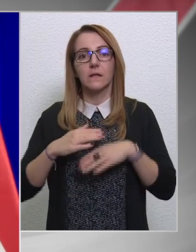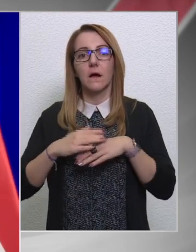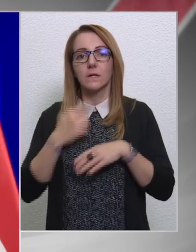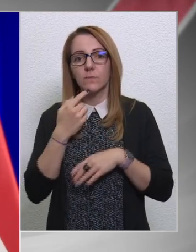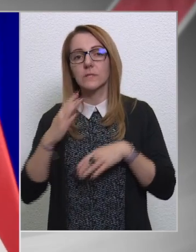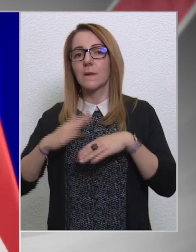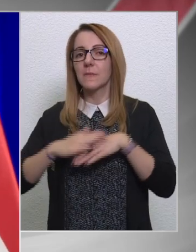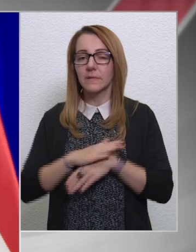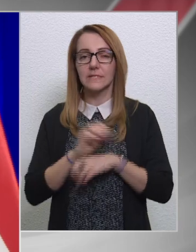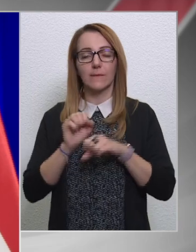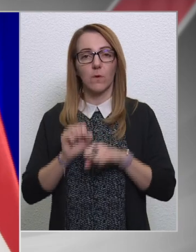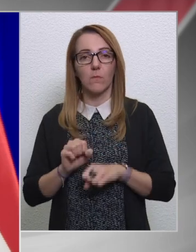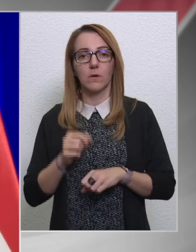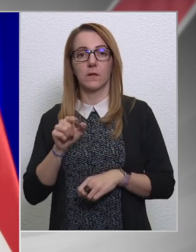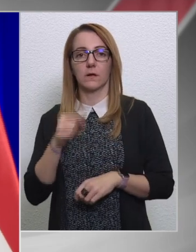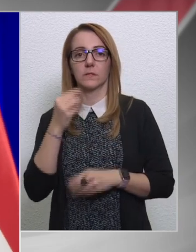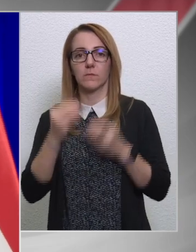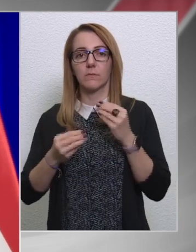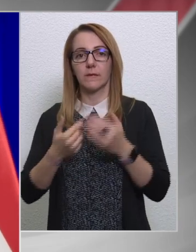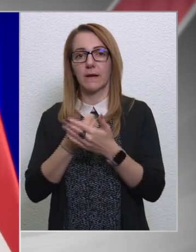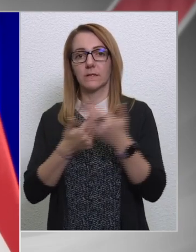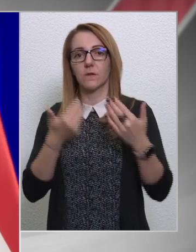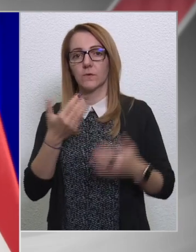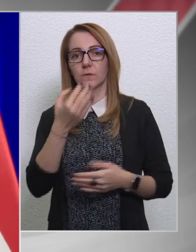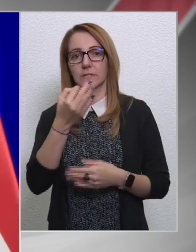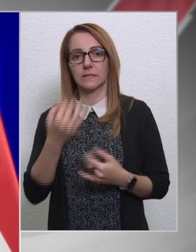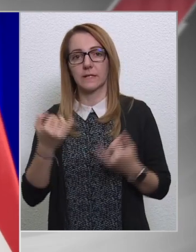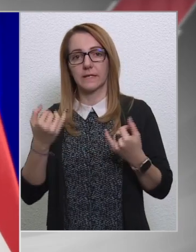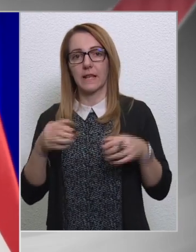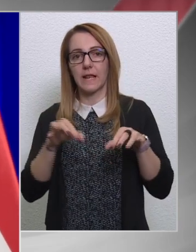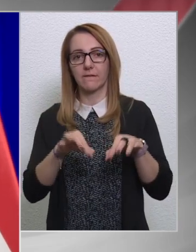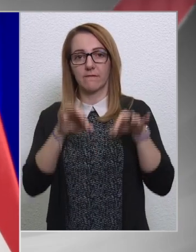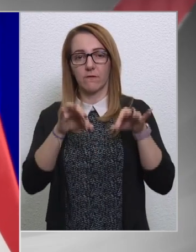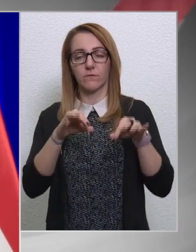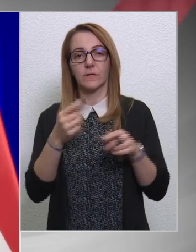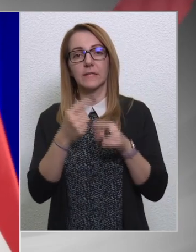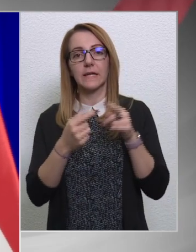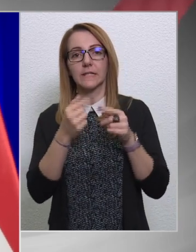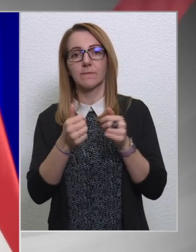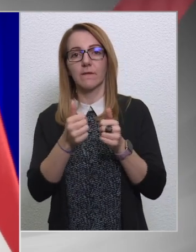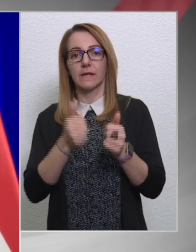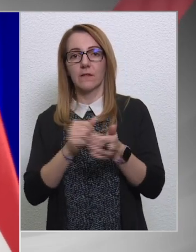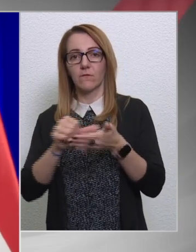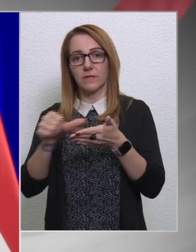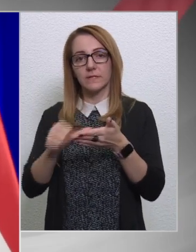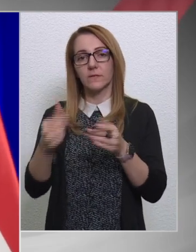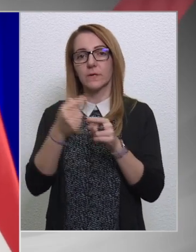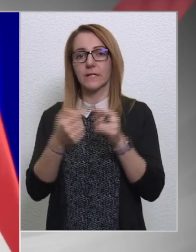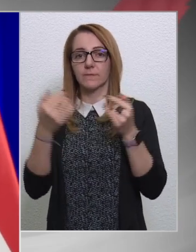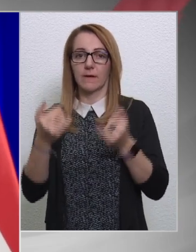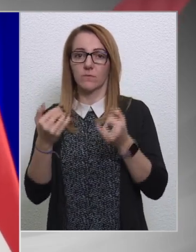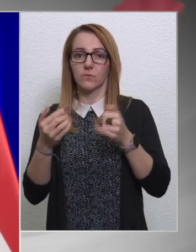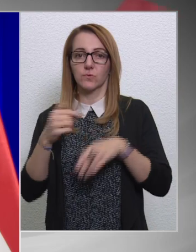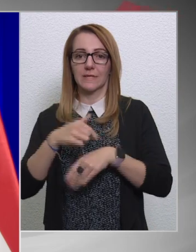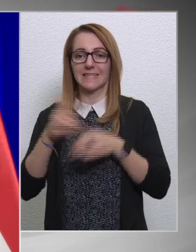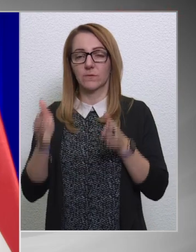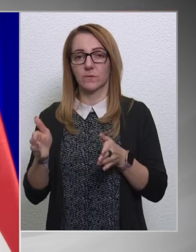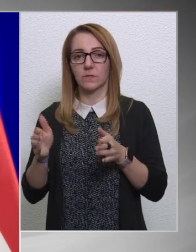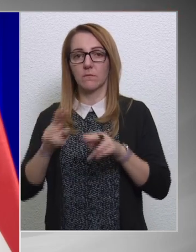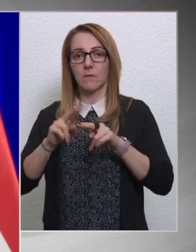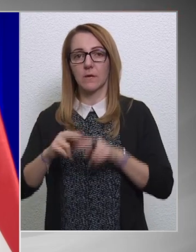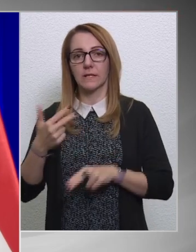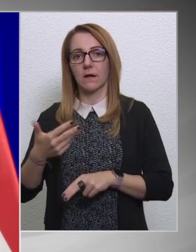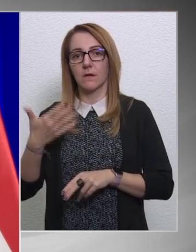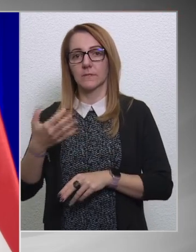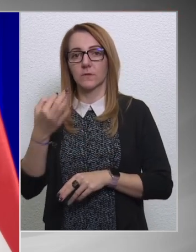komolynak azt a problémát, hogy a 65%-j jelenfelelőben fel van függesztően, részben előfinanszírozzuk, részben pedig a mostani időszakban a maradék